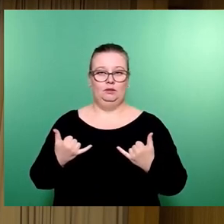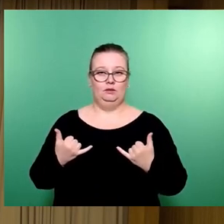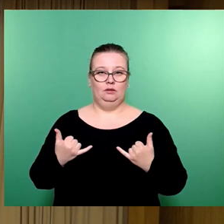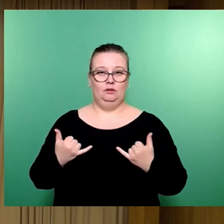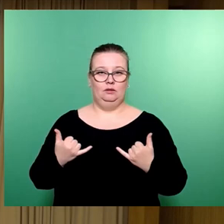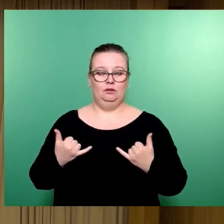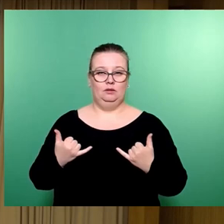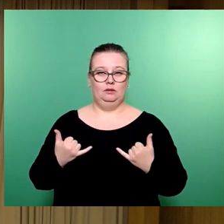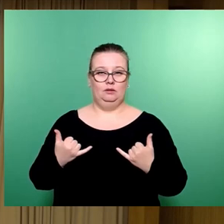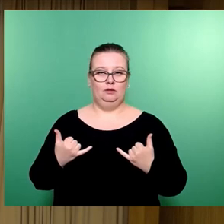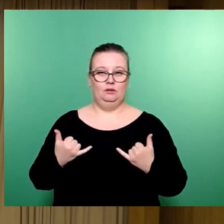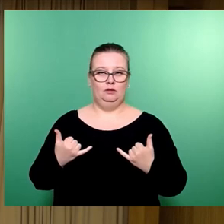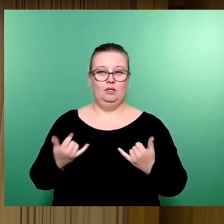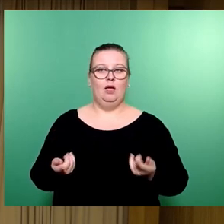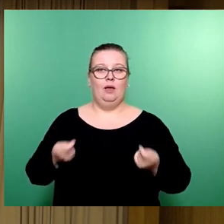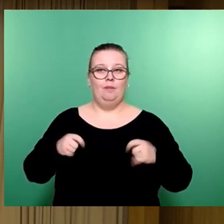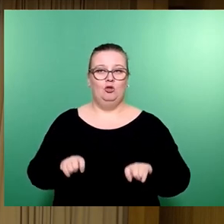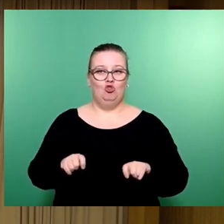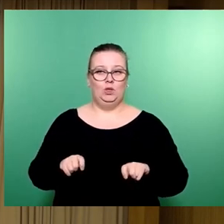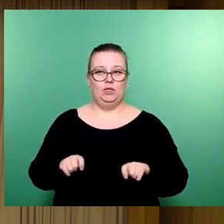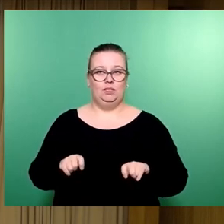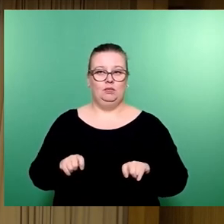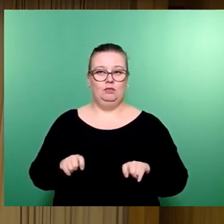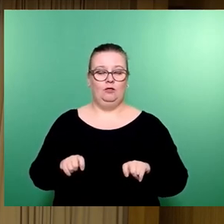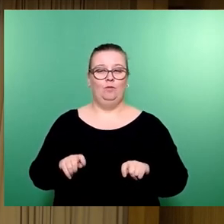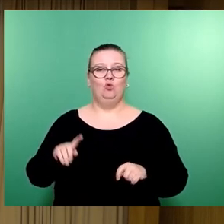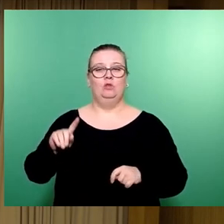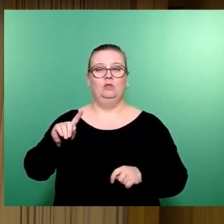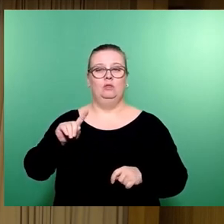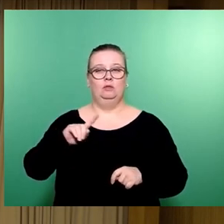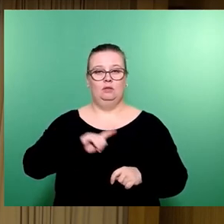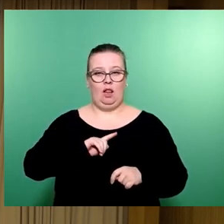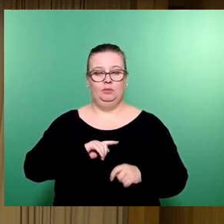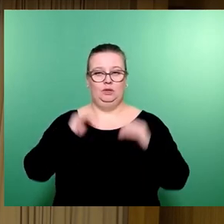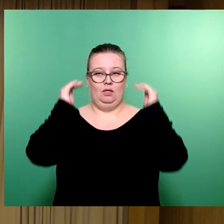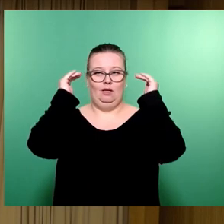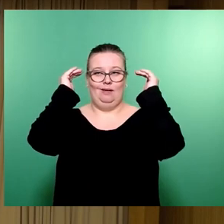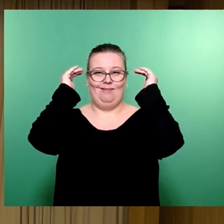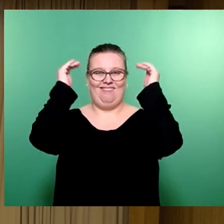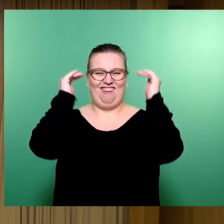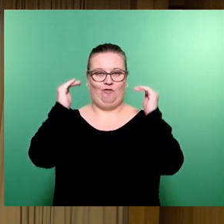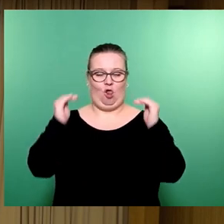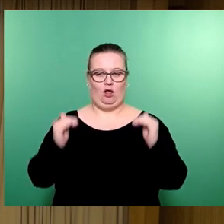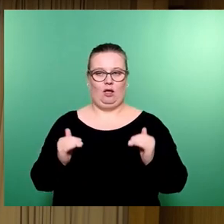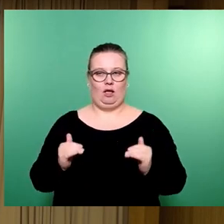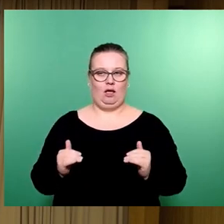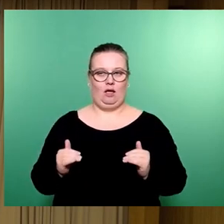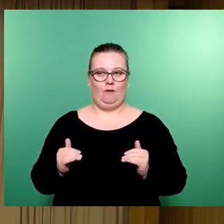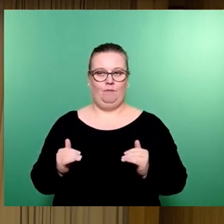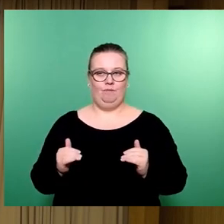Beschlussfassung und ich gehe mal in der Reihenfolge auch der eingebrachten